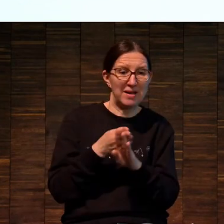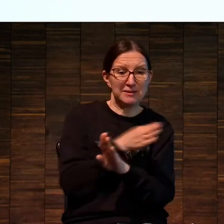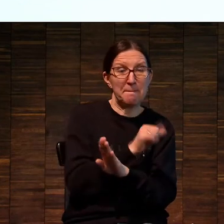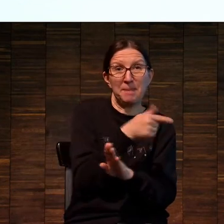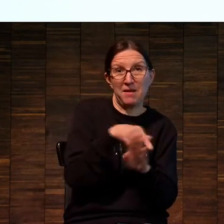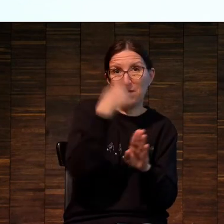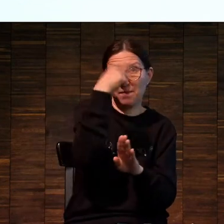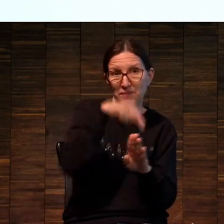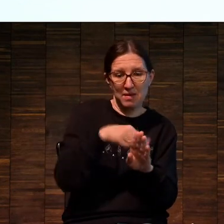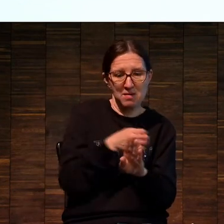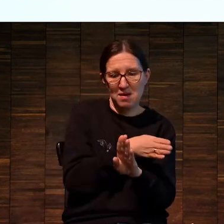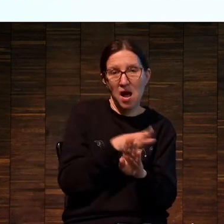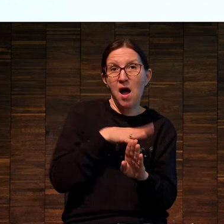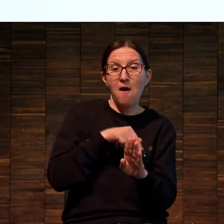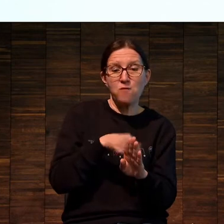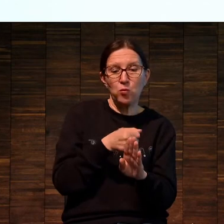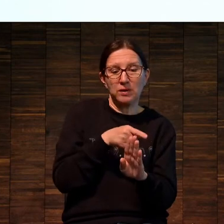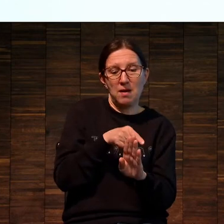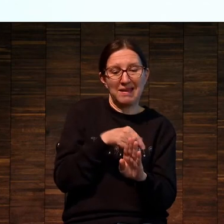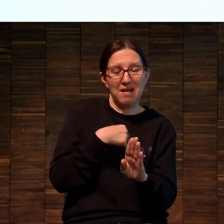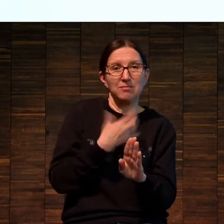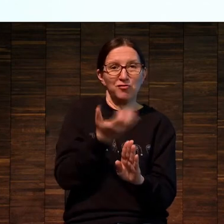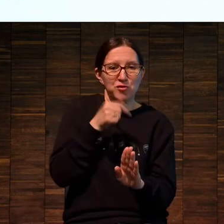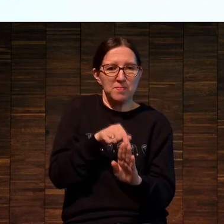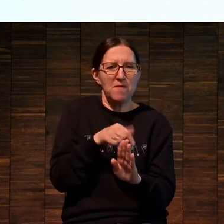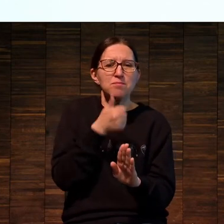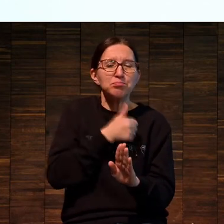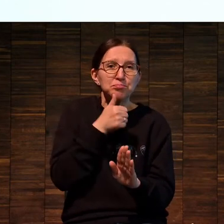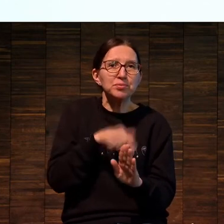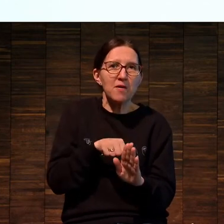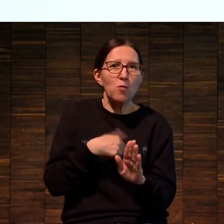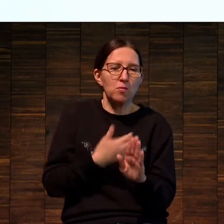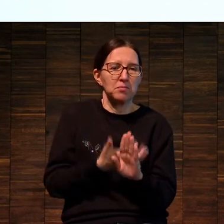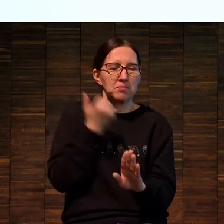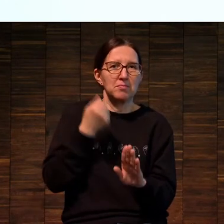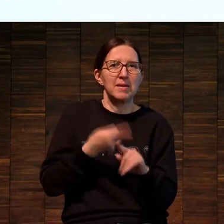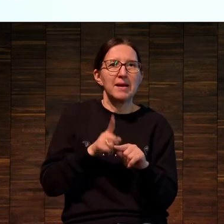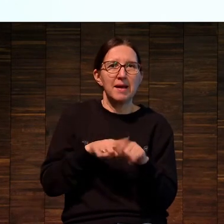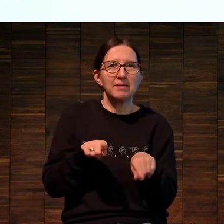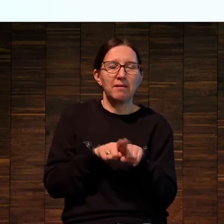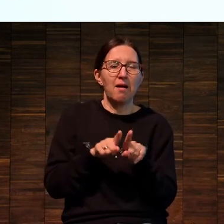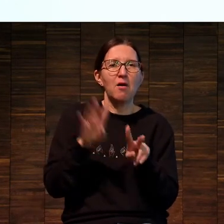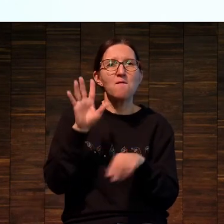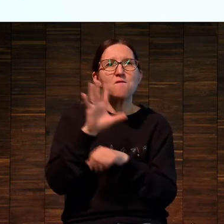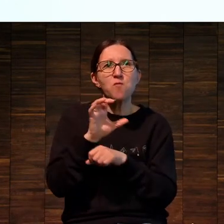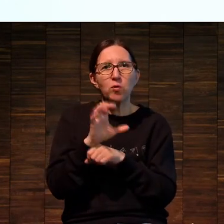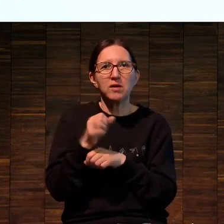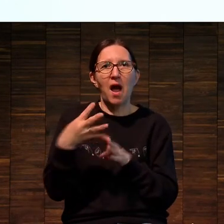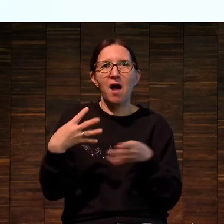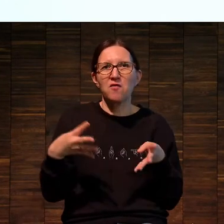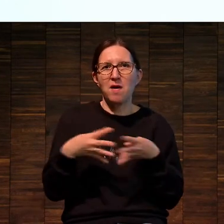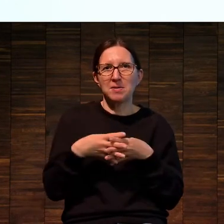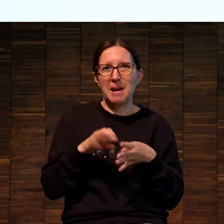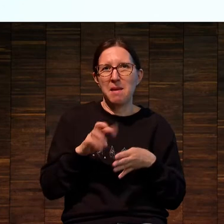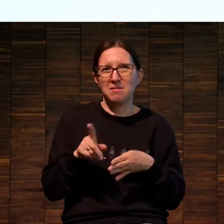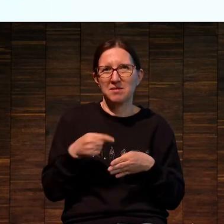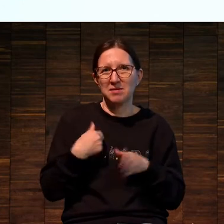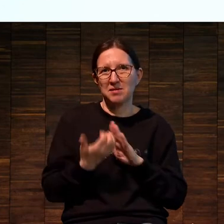деле бесчисленное множество. Но вот я для себя вот этот гумбихромат открыт. Это фотоакварель. Это принцип,